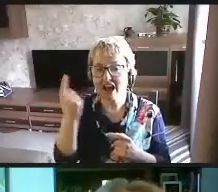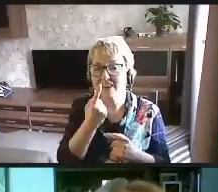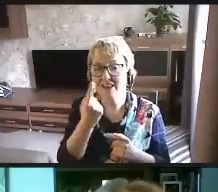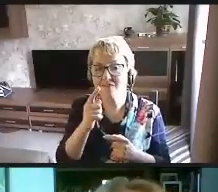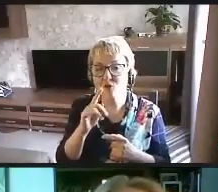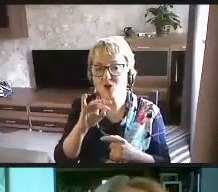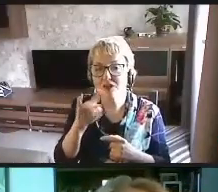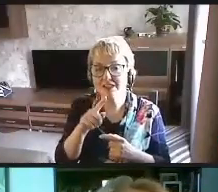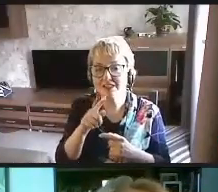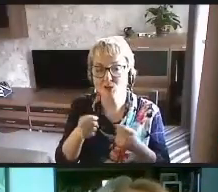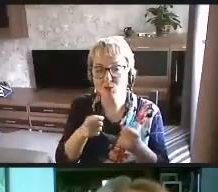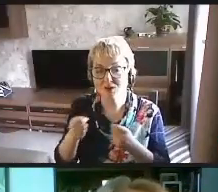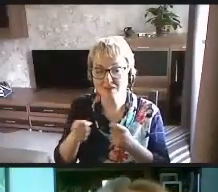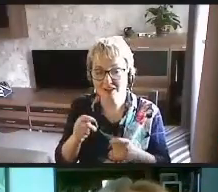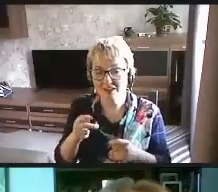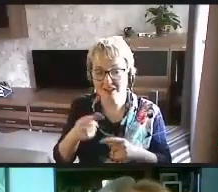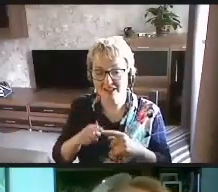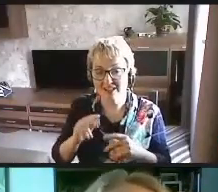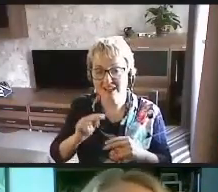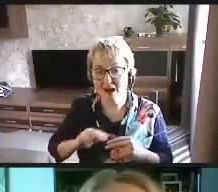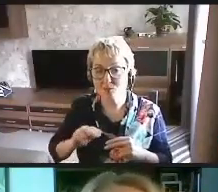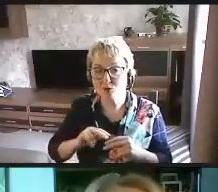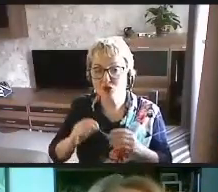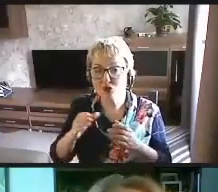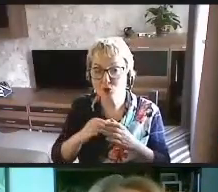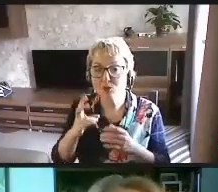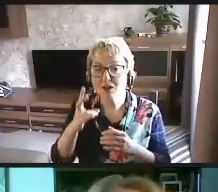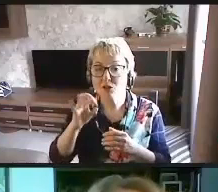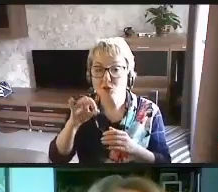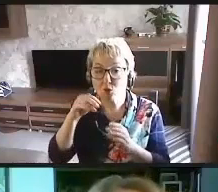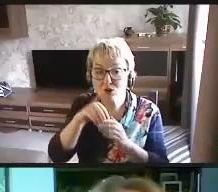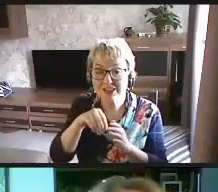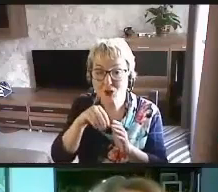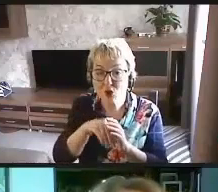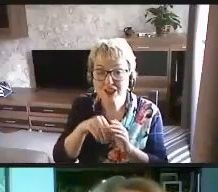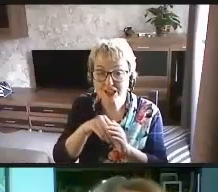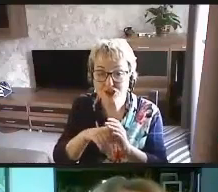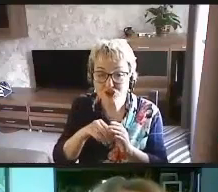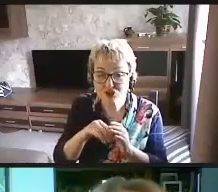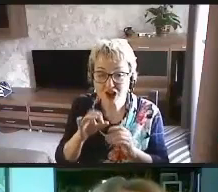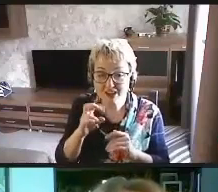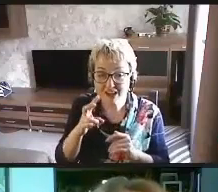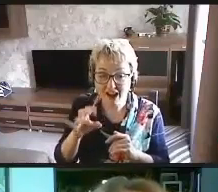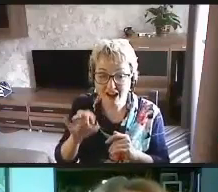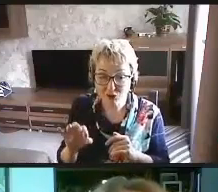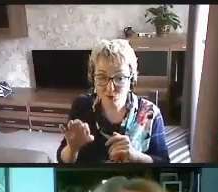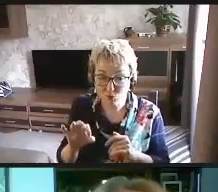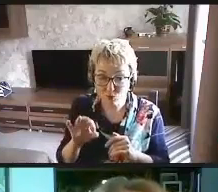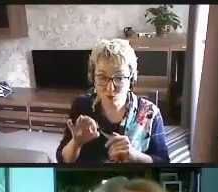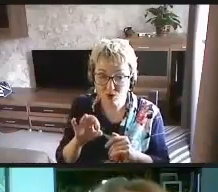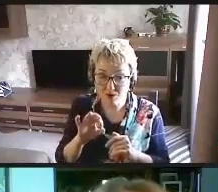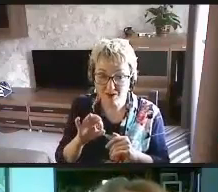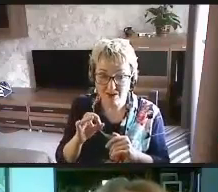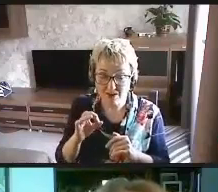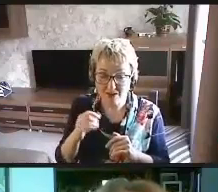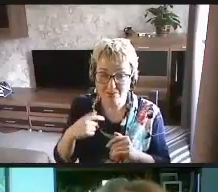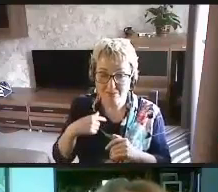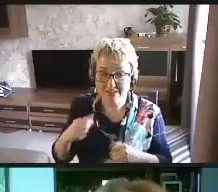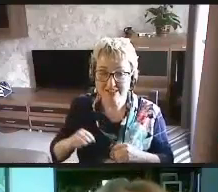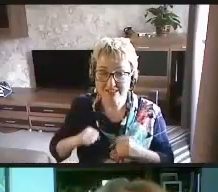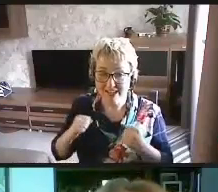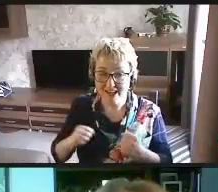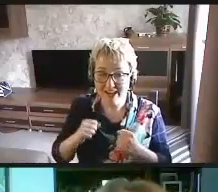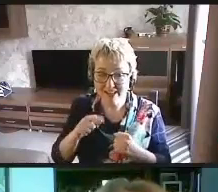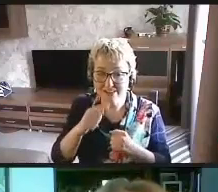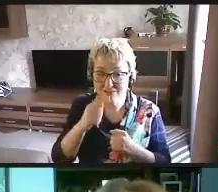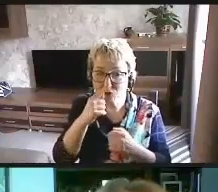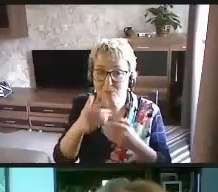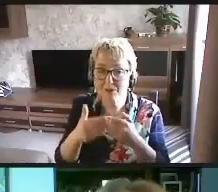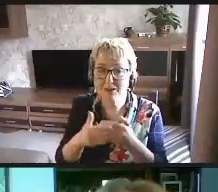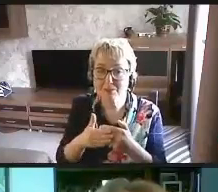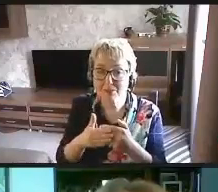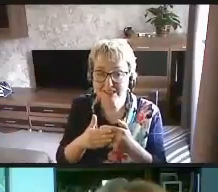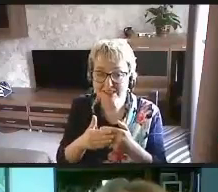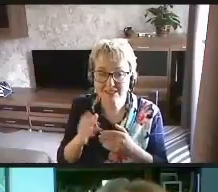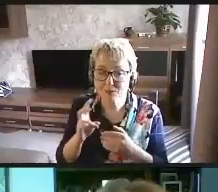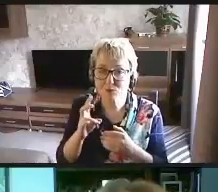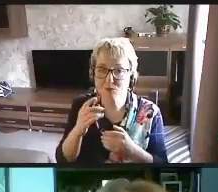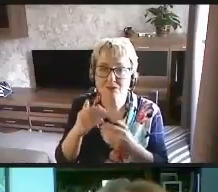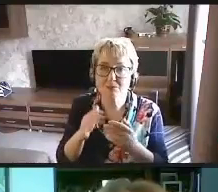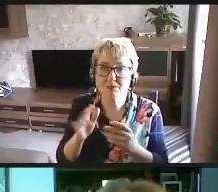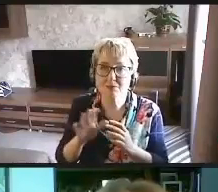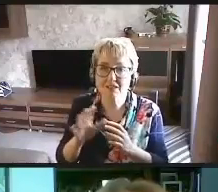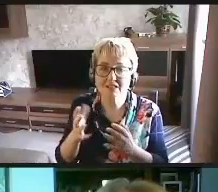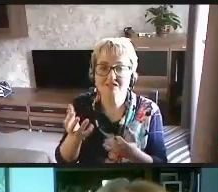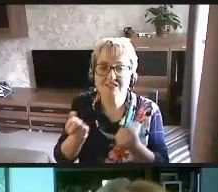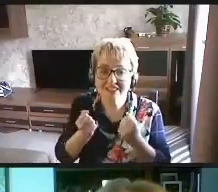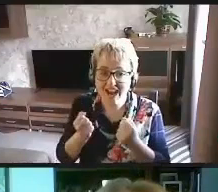руководителей этой рабочей группы, но содержание, вот оно, мы старались его приблизить, то есть не приблизить, а